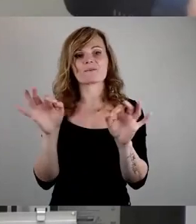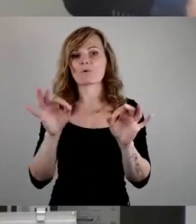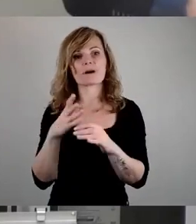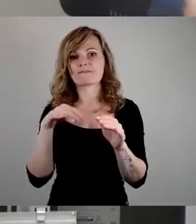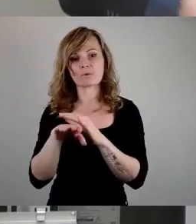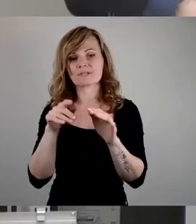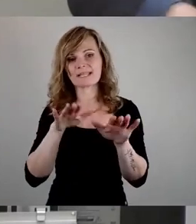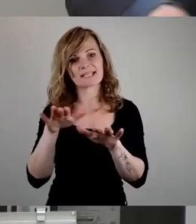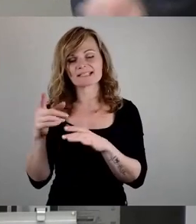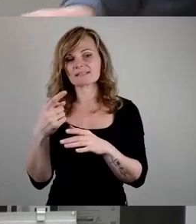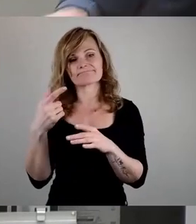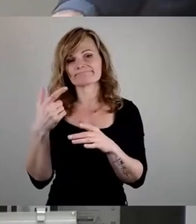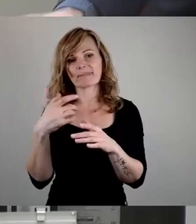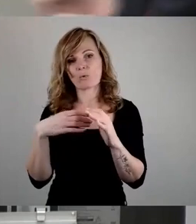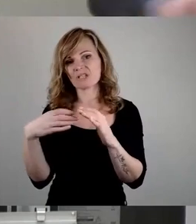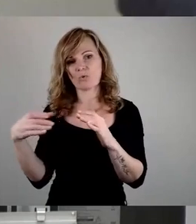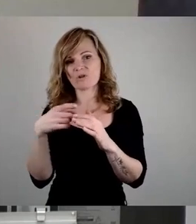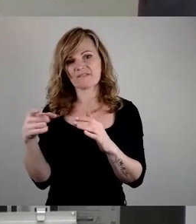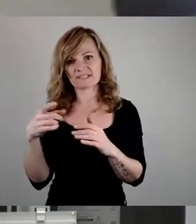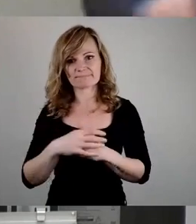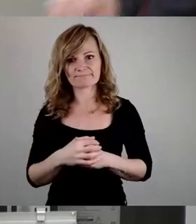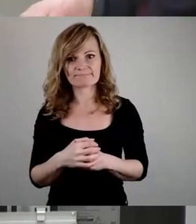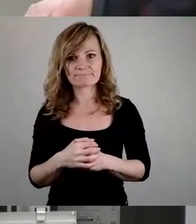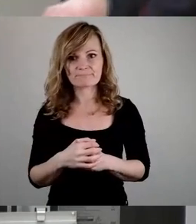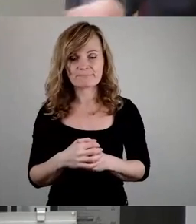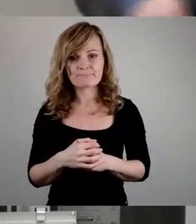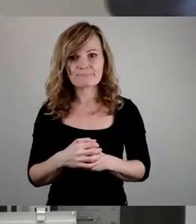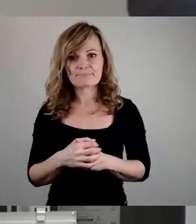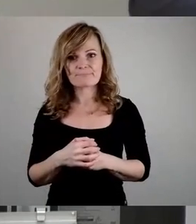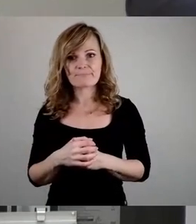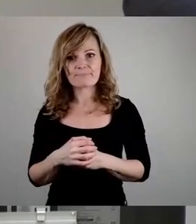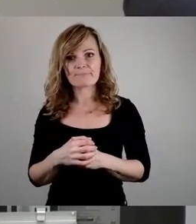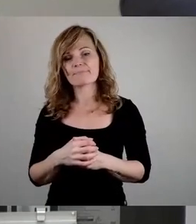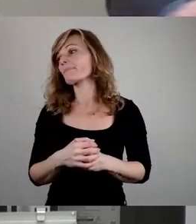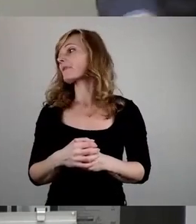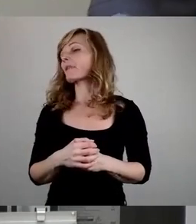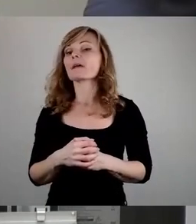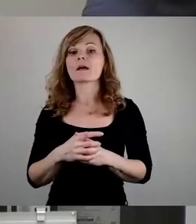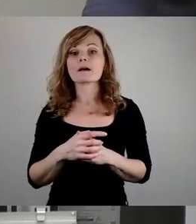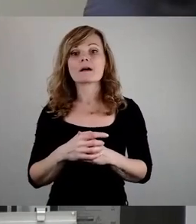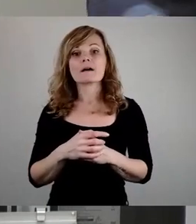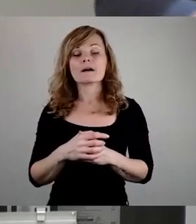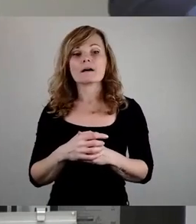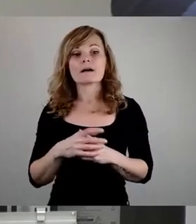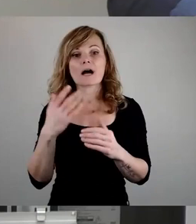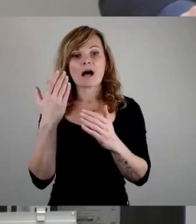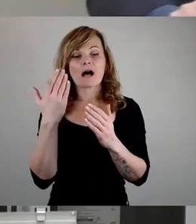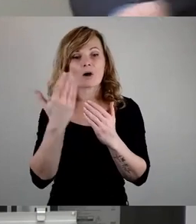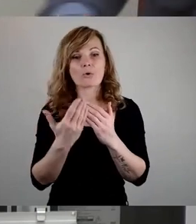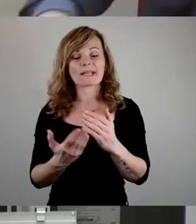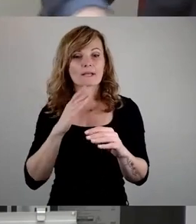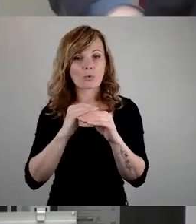ist. Sie konnten ja bereits den Argumenten vom Kollegen Dietze lauschen, der unseren